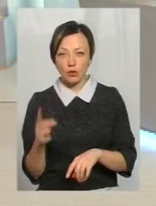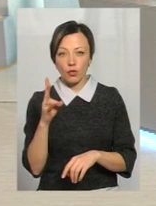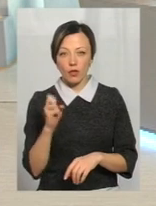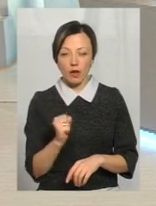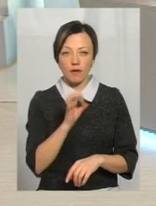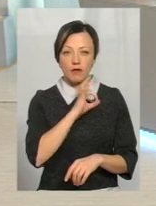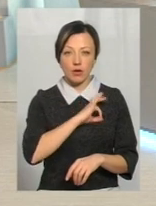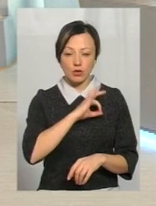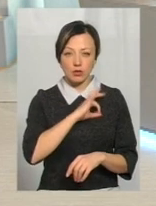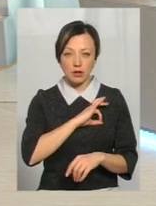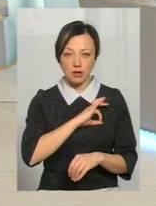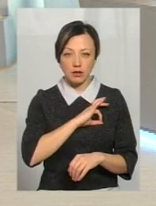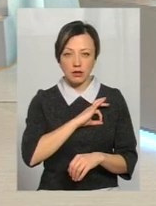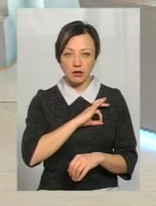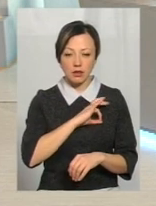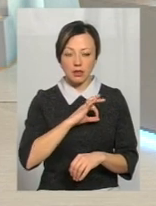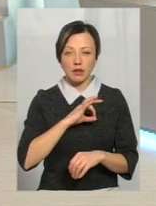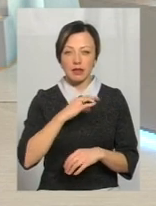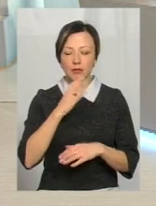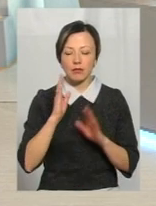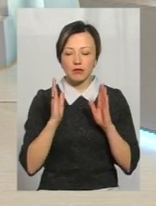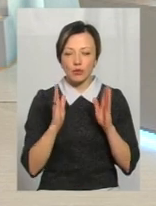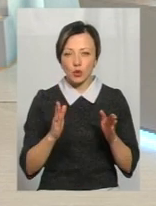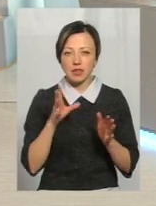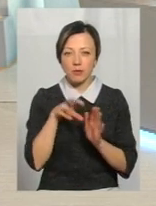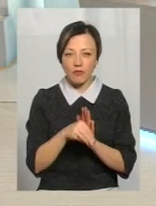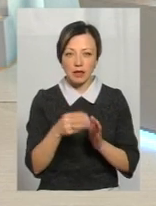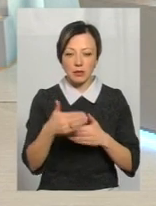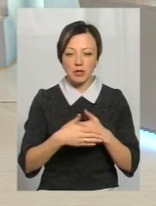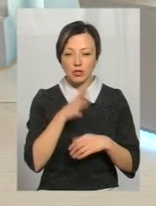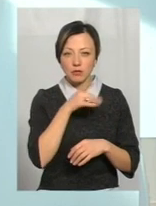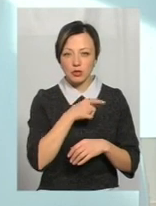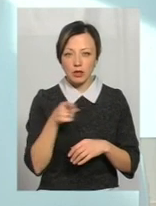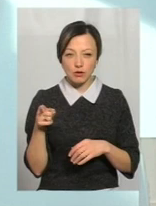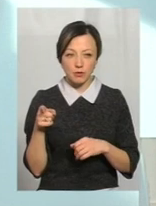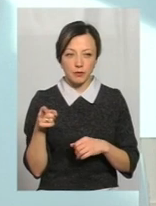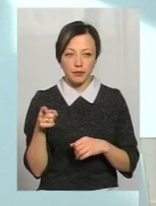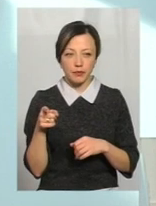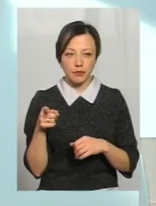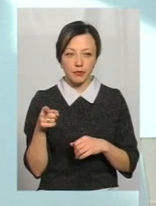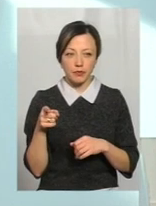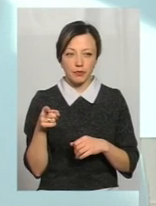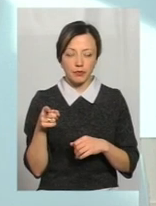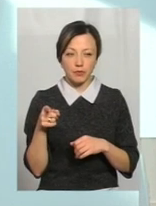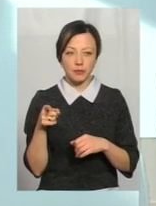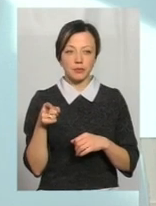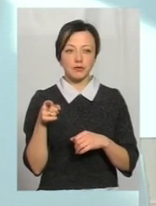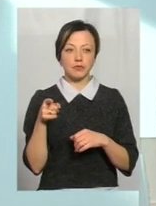повинно запроваджувати в найближчому часу. Ми будемо встановлювати в електротранспорті